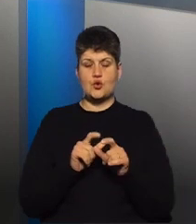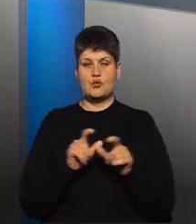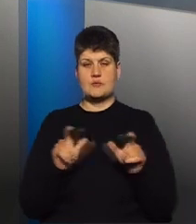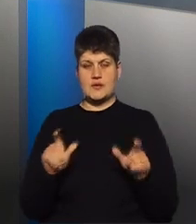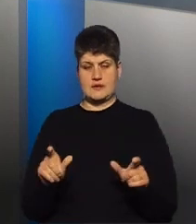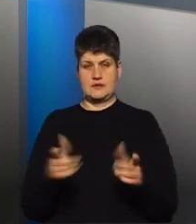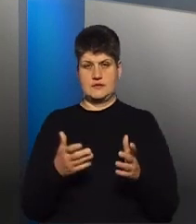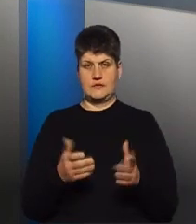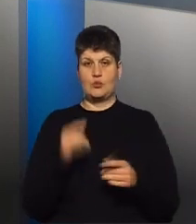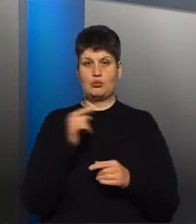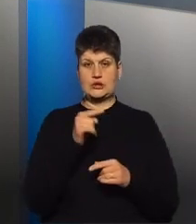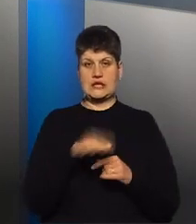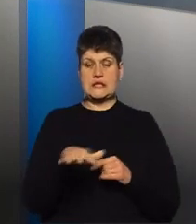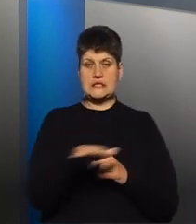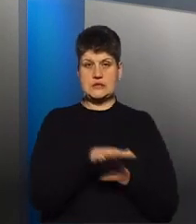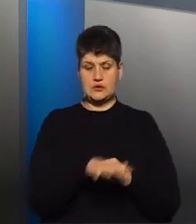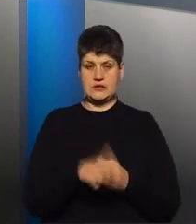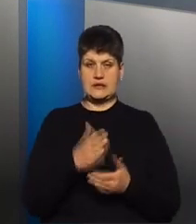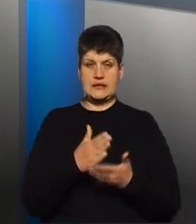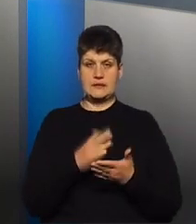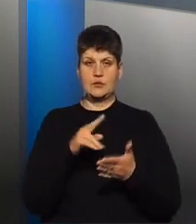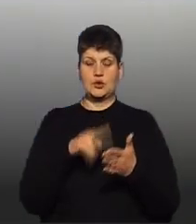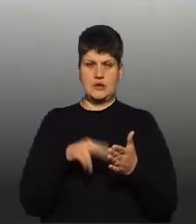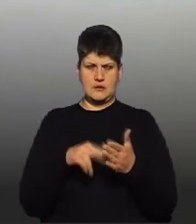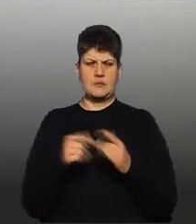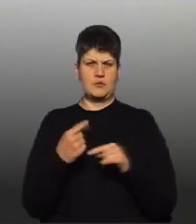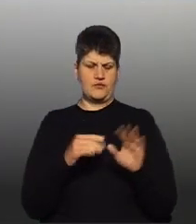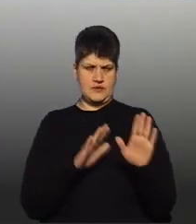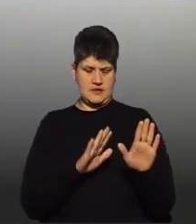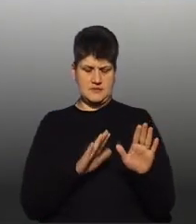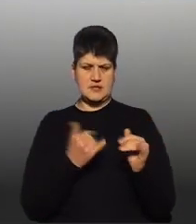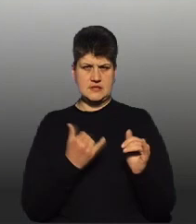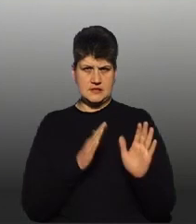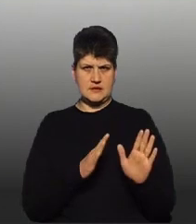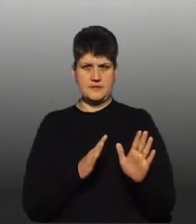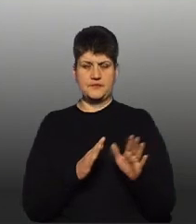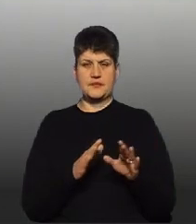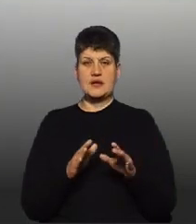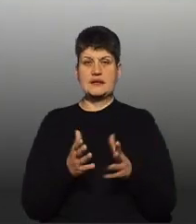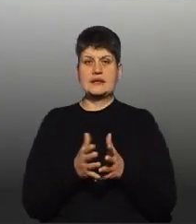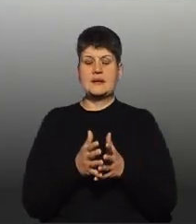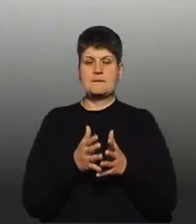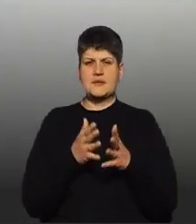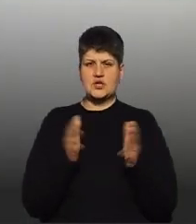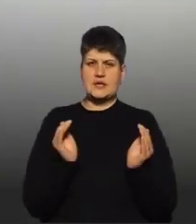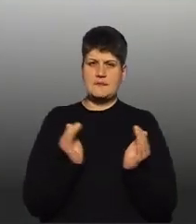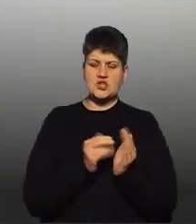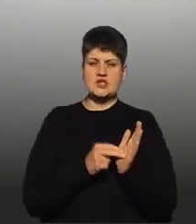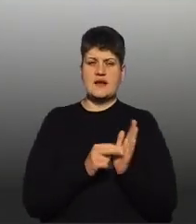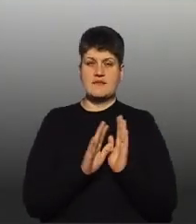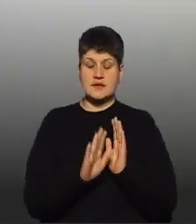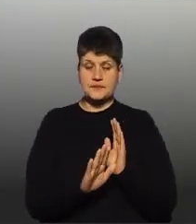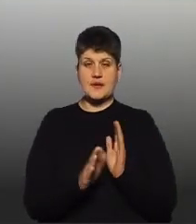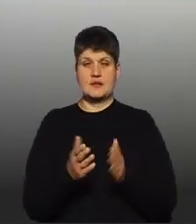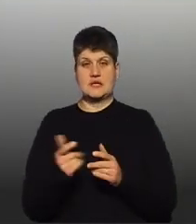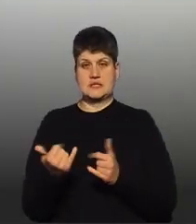тих зонах і нараховується податок. Ми повернемося зараз і визначимо, де в нас є найбільший, де найменша ставка. А зараз готові